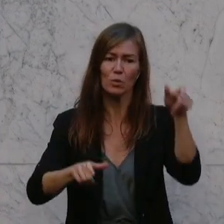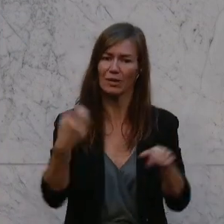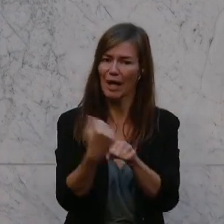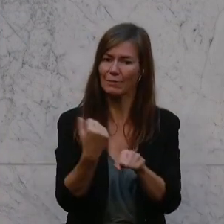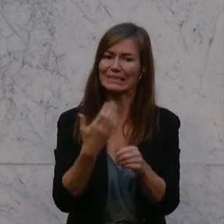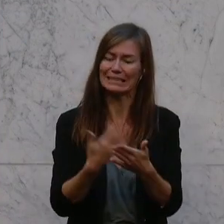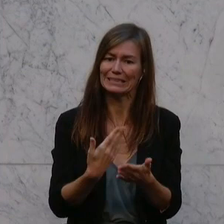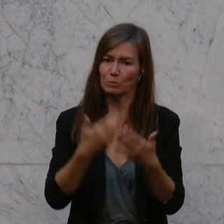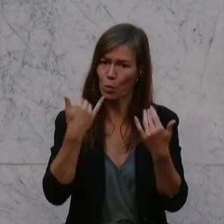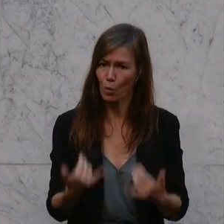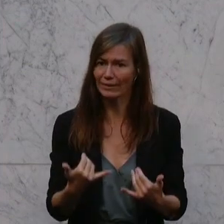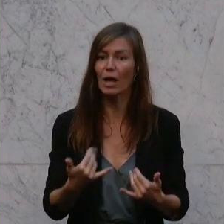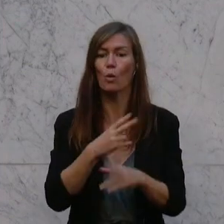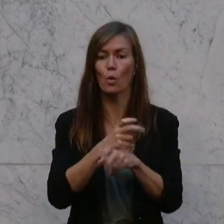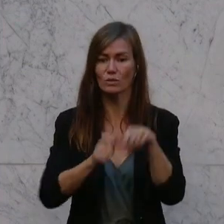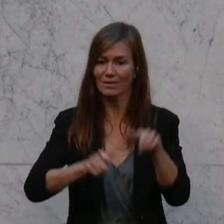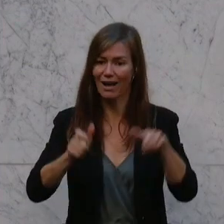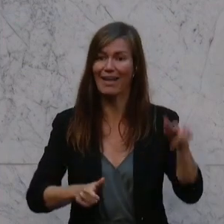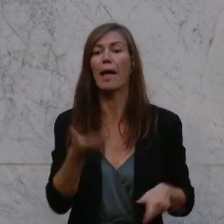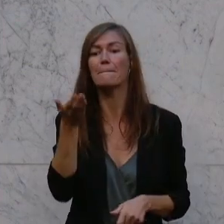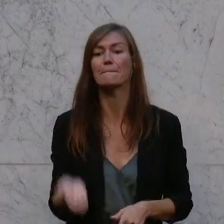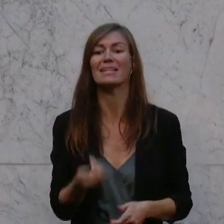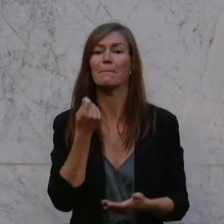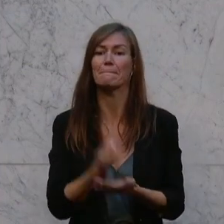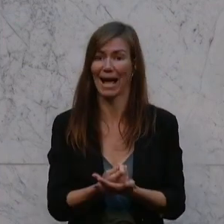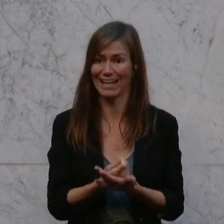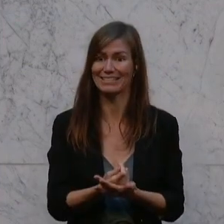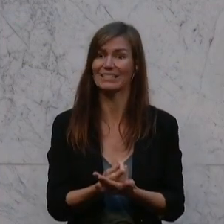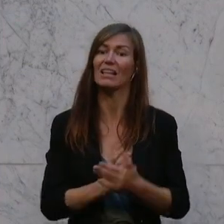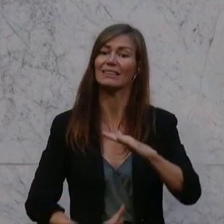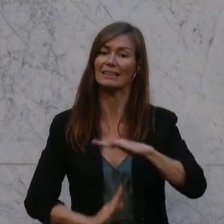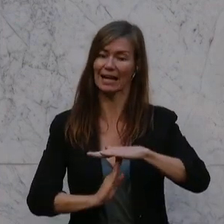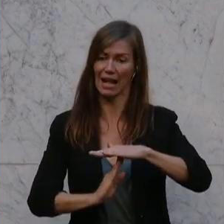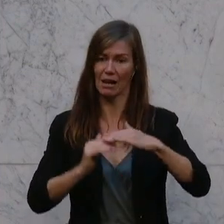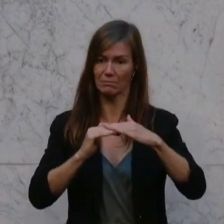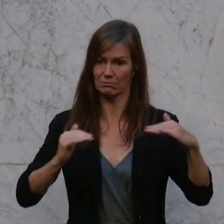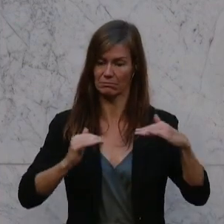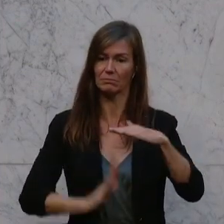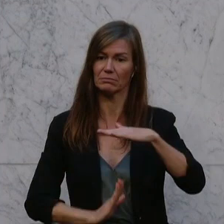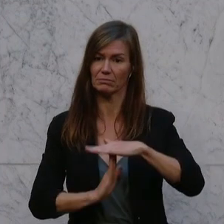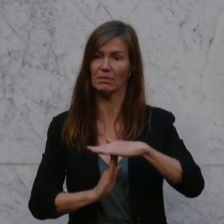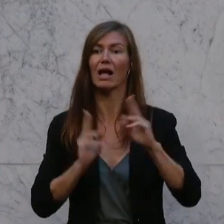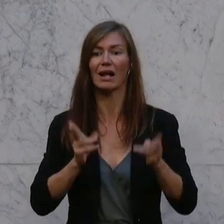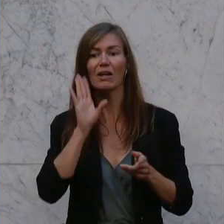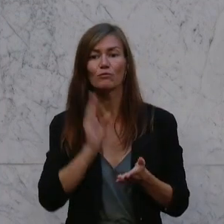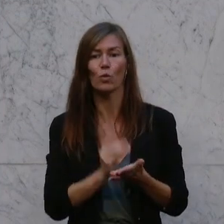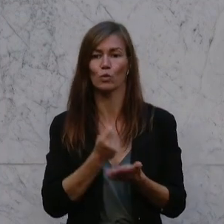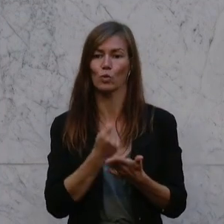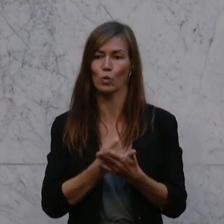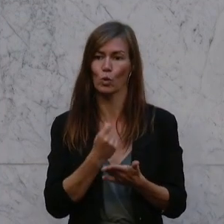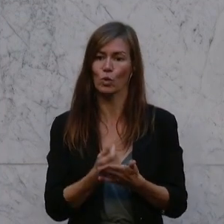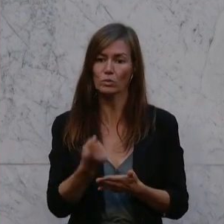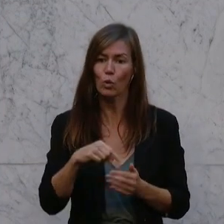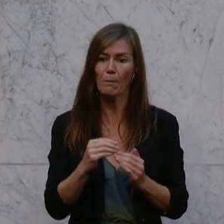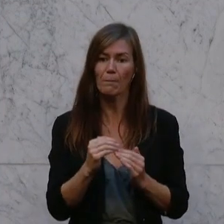so. Wieso ist das gut? Weil wir mit diesem Mietpreisdeckel endlich den Wohnkostenanstieg stoppen können und weil wir für die kommenden drei